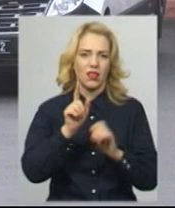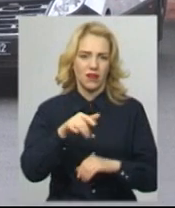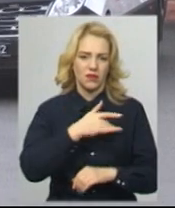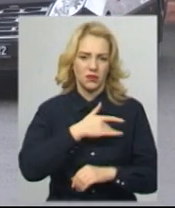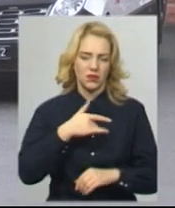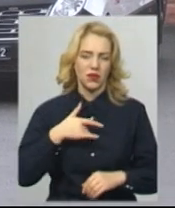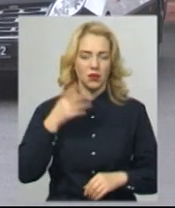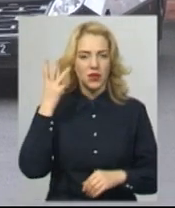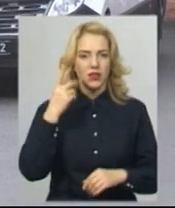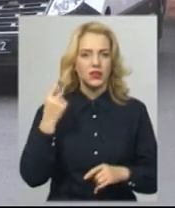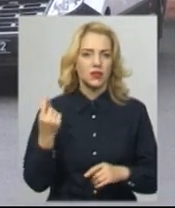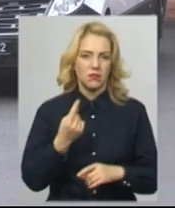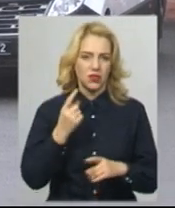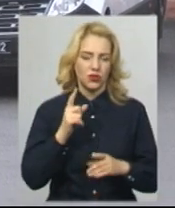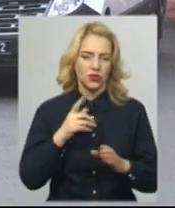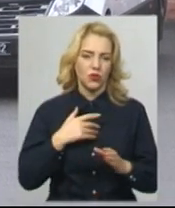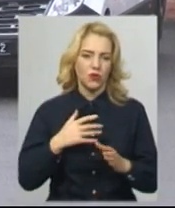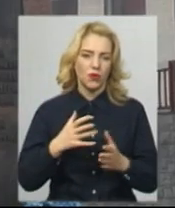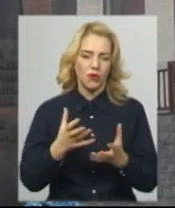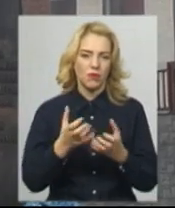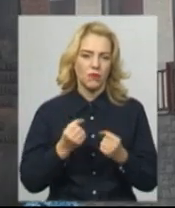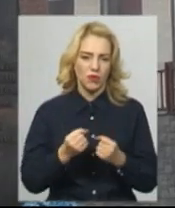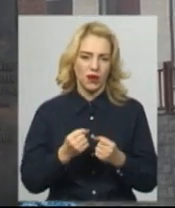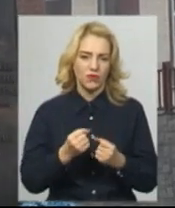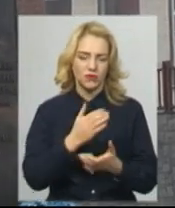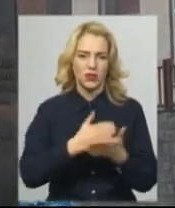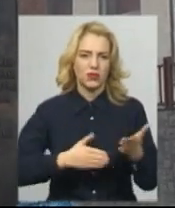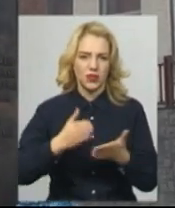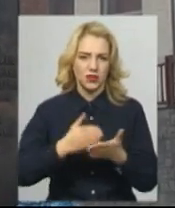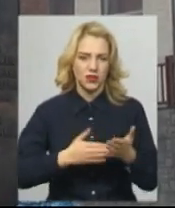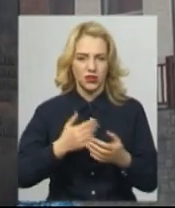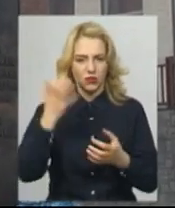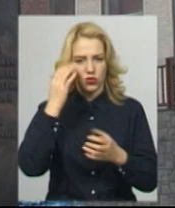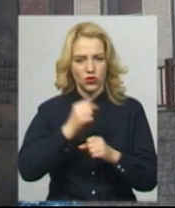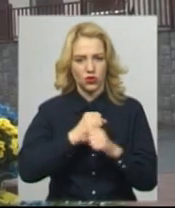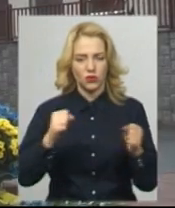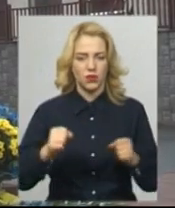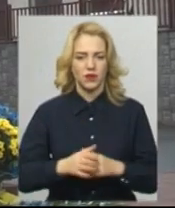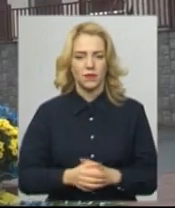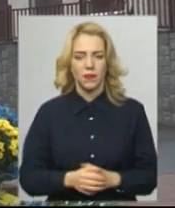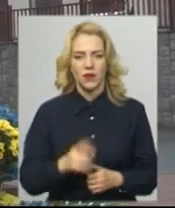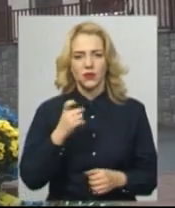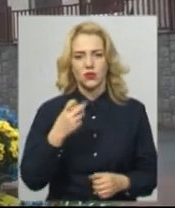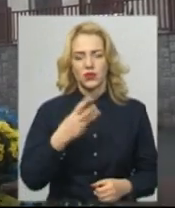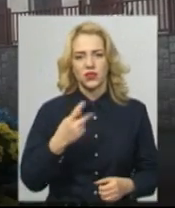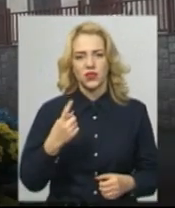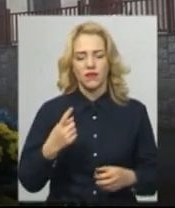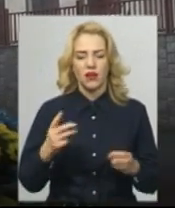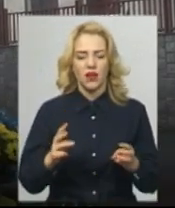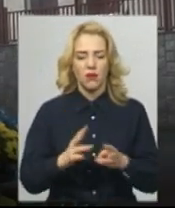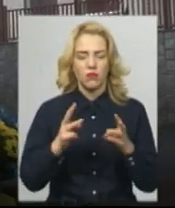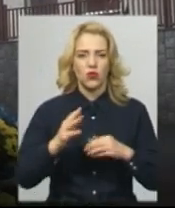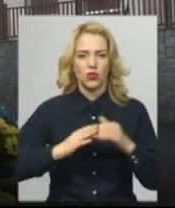наслідків аварії, каже заступник начальника головного управління Державної служби з надзвичайних ситуацій області Андрій Козак. 132 пожежника